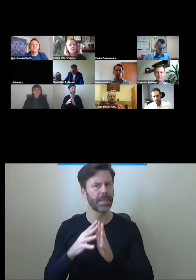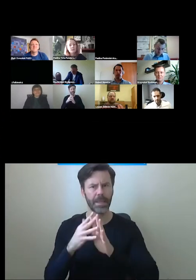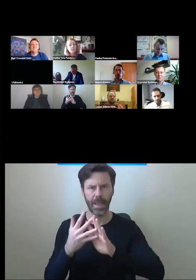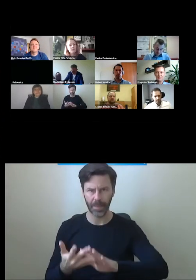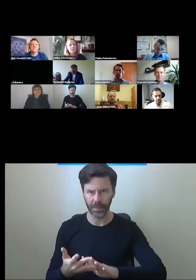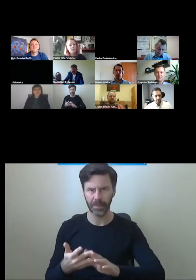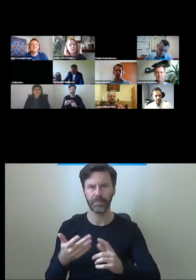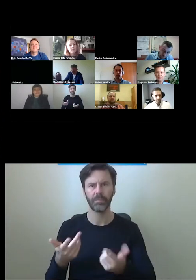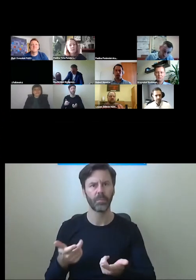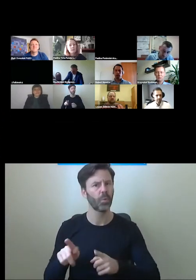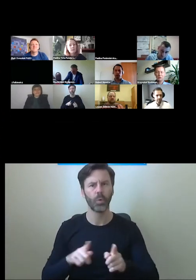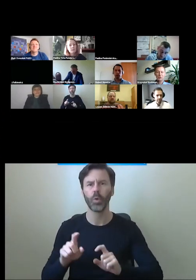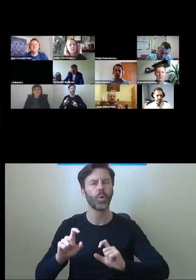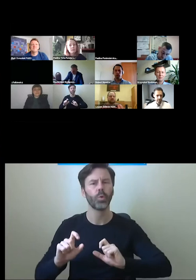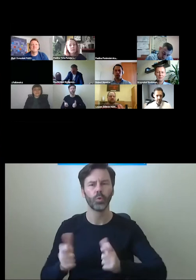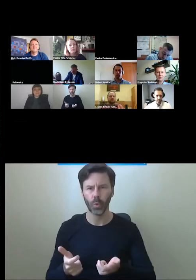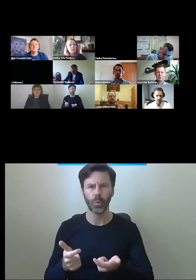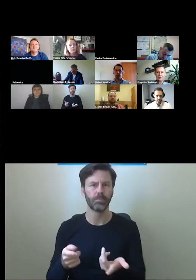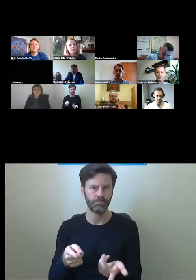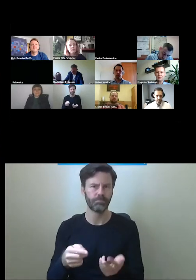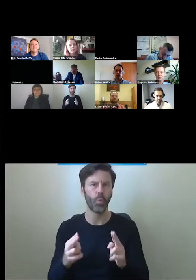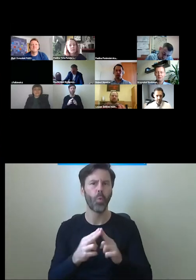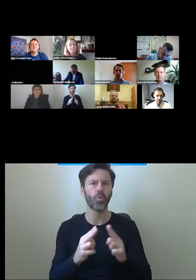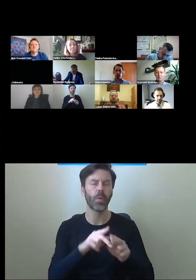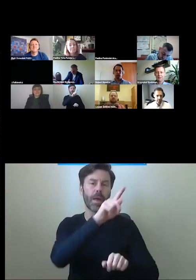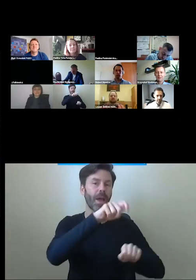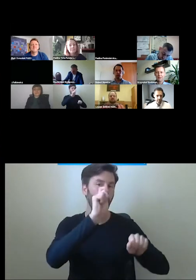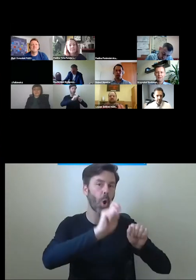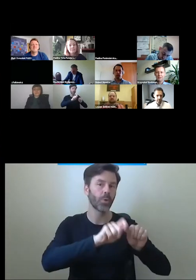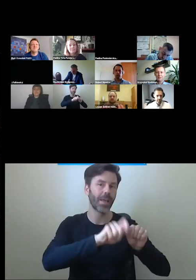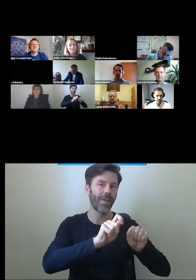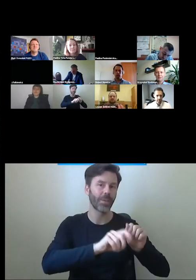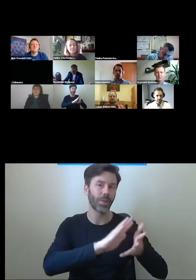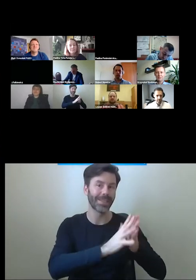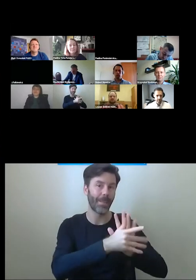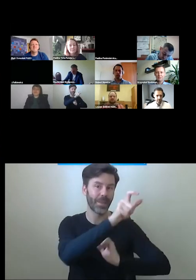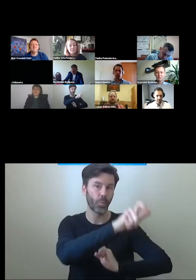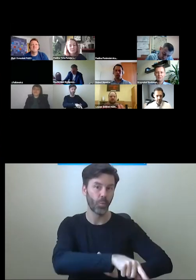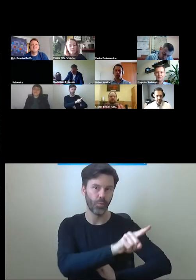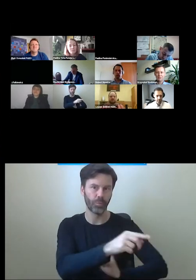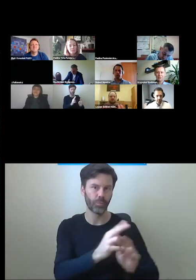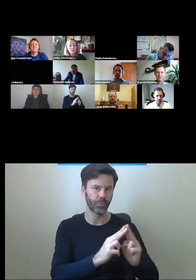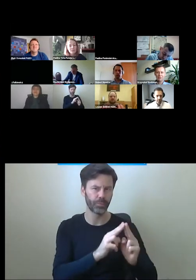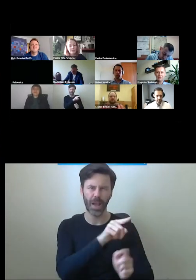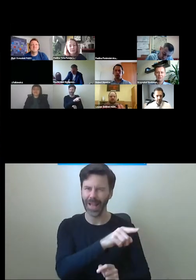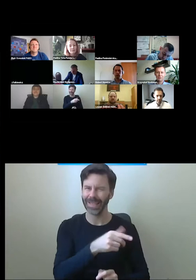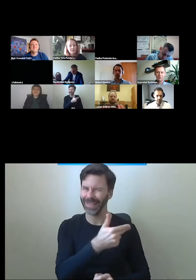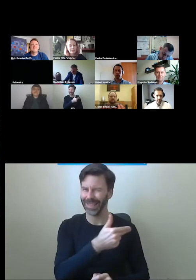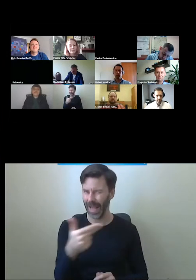z uzgodnieniami z konserwatorami zabytków, co jest tematem dosyć